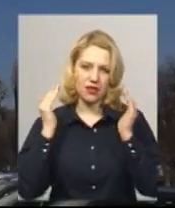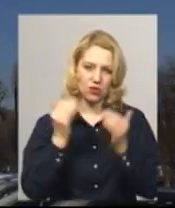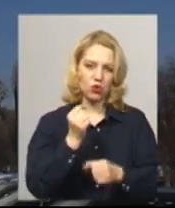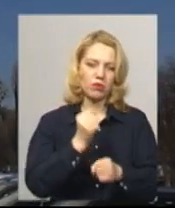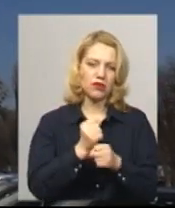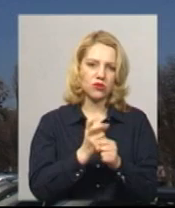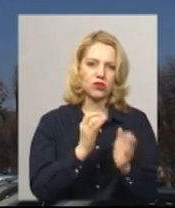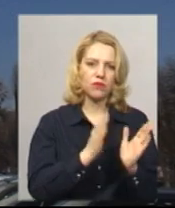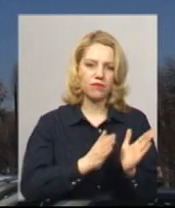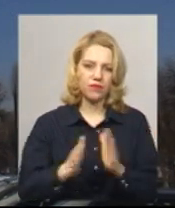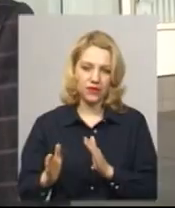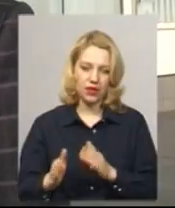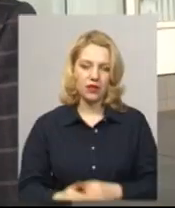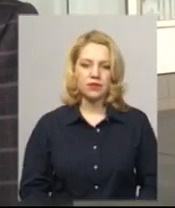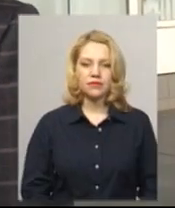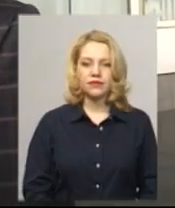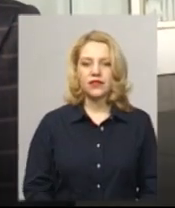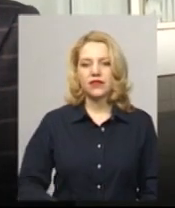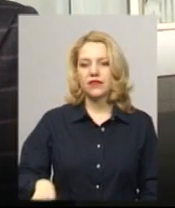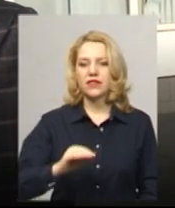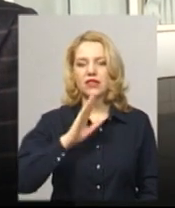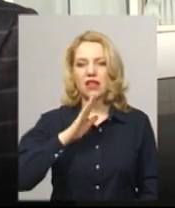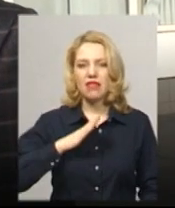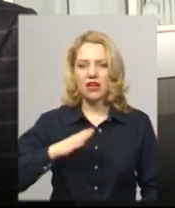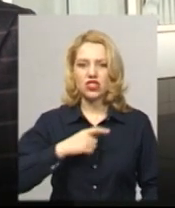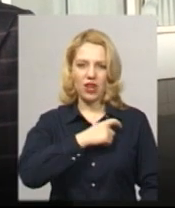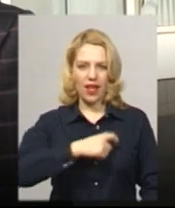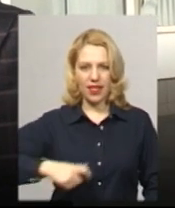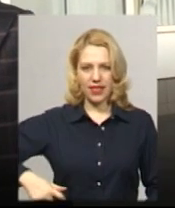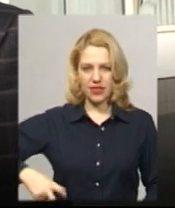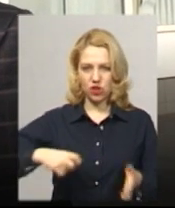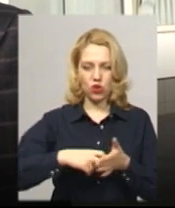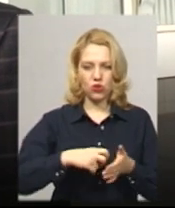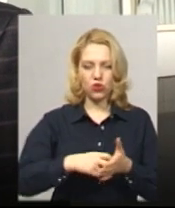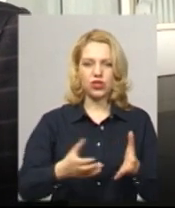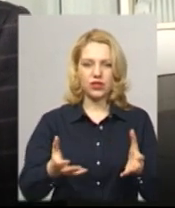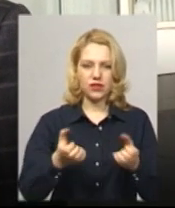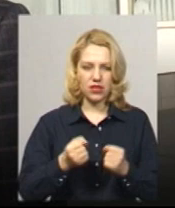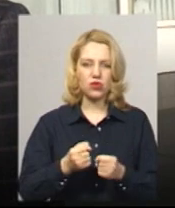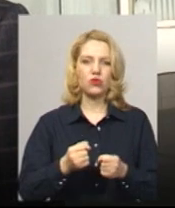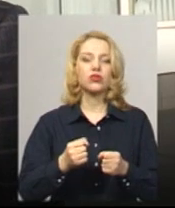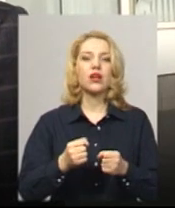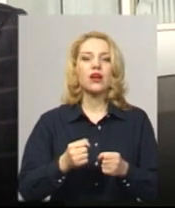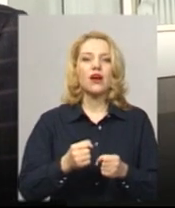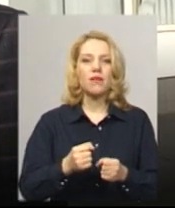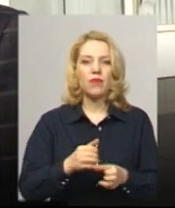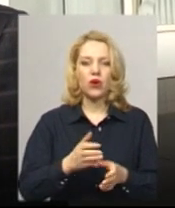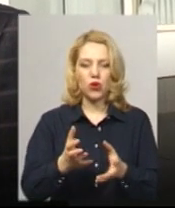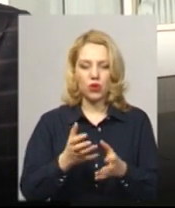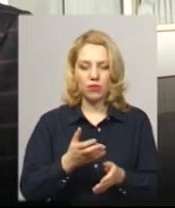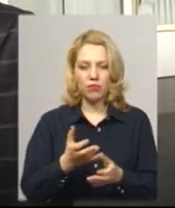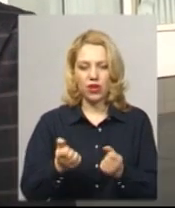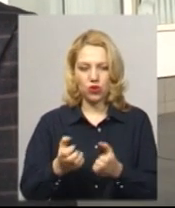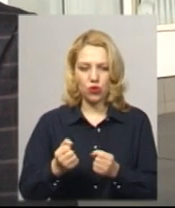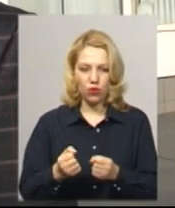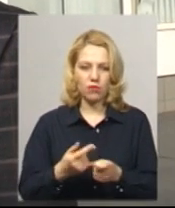роботи люди будуть додатково повідомлені. Всі наші листоноші здійснюють прийом комунальних платежів. Також ми пропонуємо